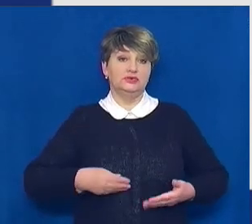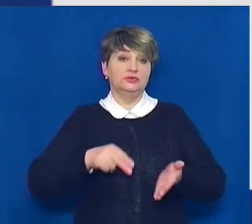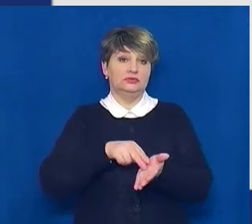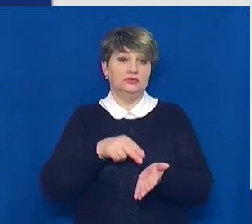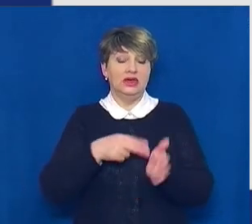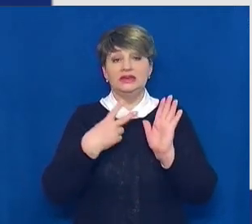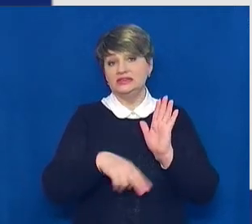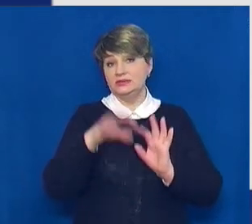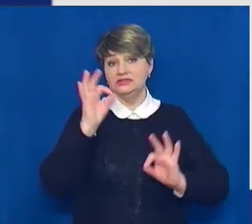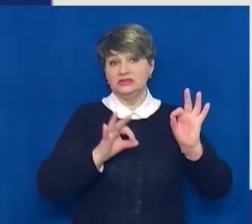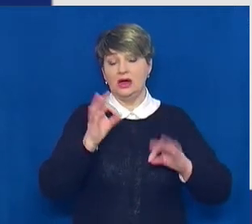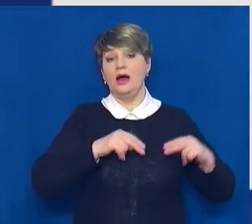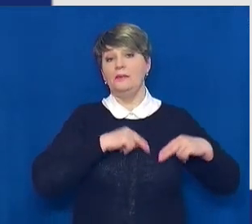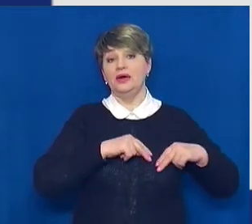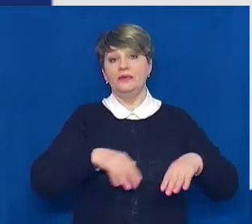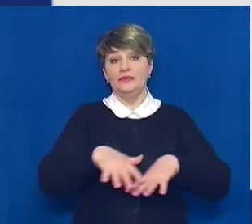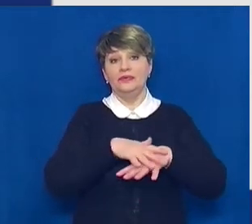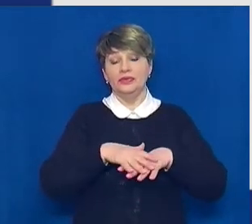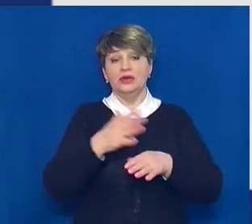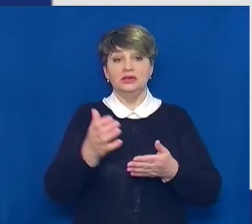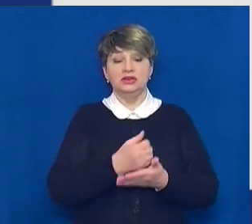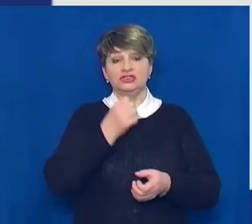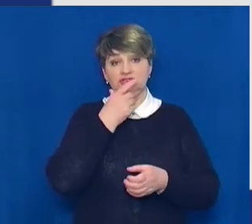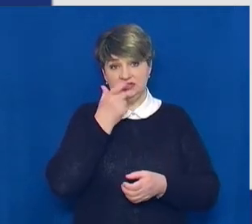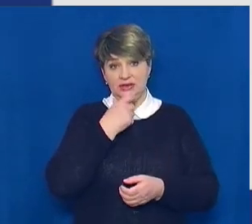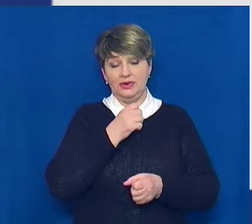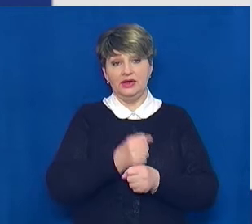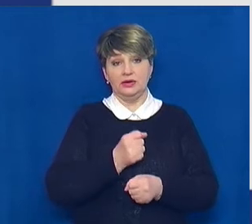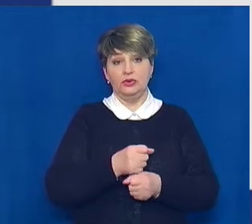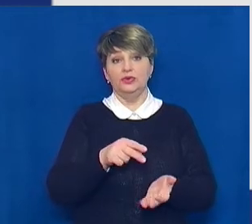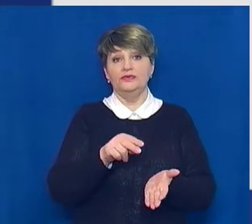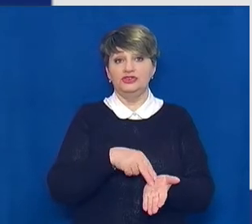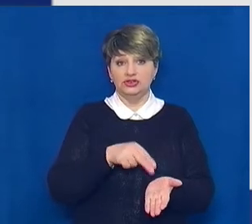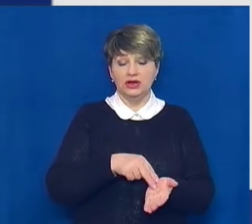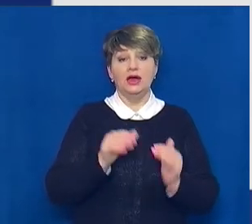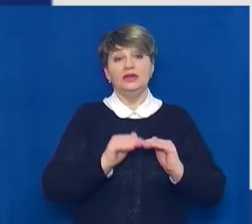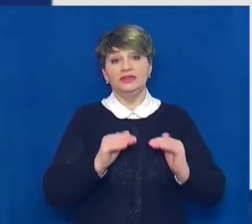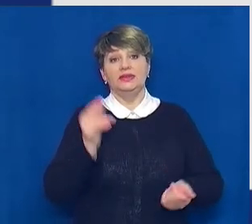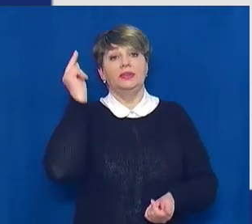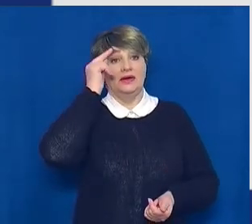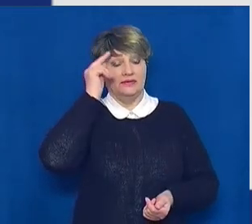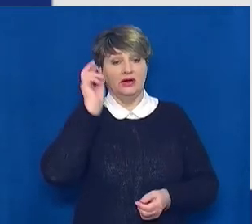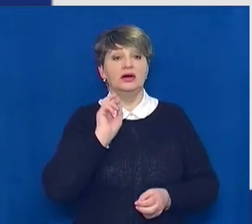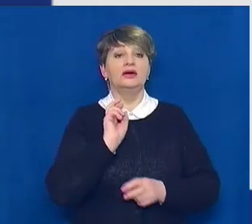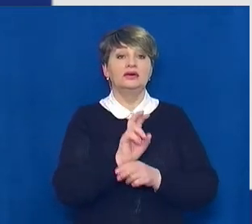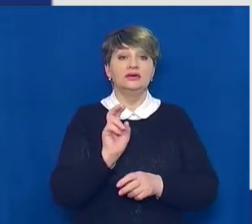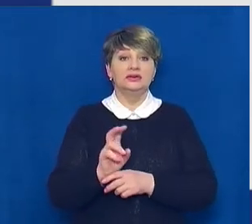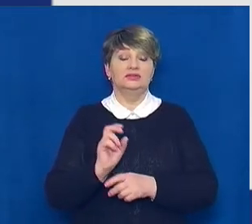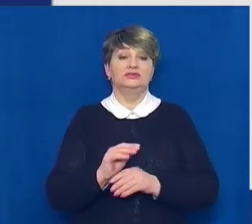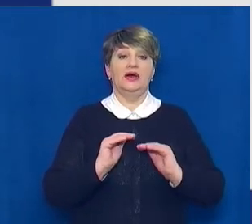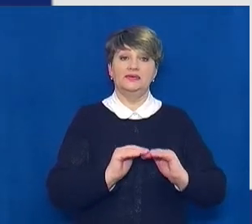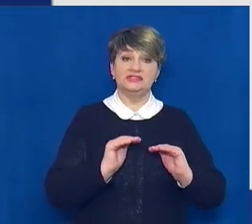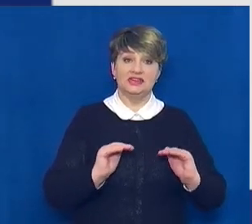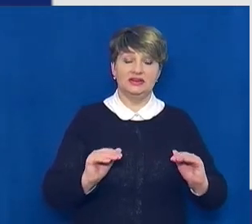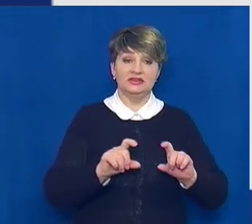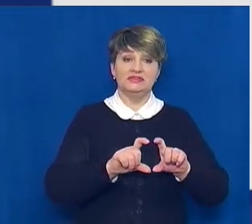% працюючого населення знайшли собі роботу у місті Черкаси. Дітки навчаються, відвідують дошкільні навчальні